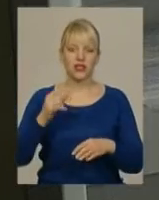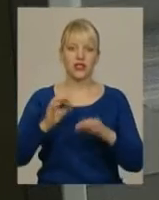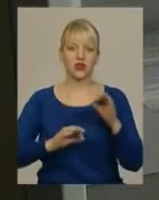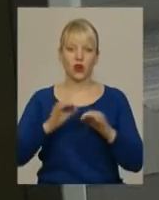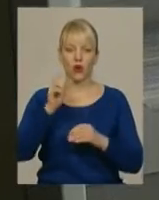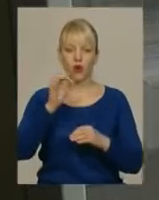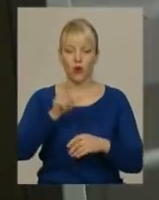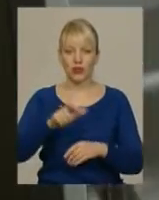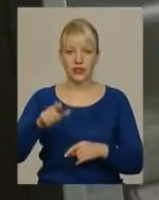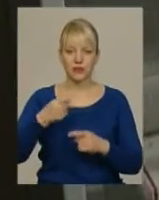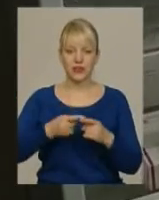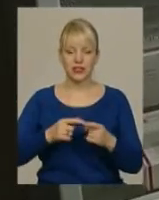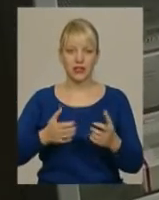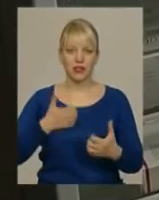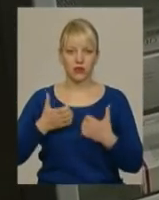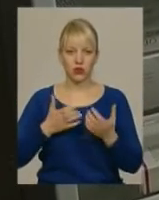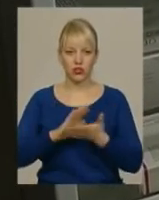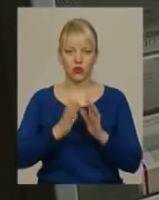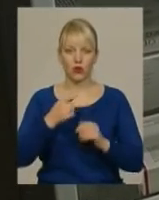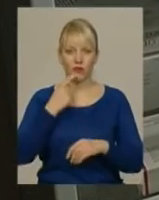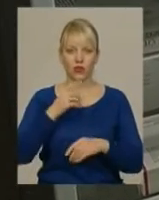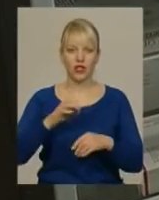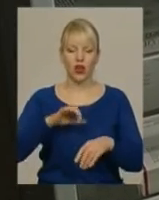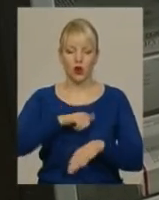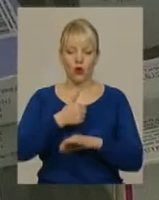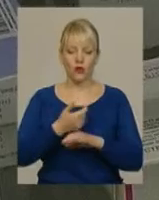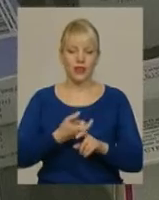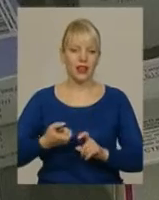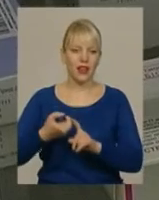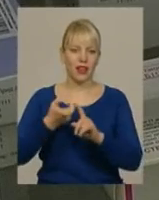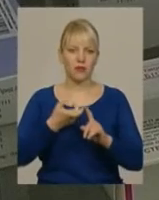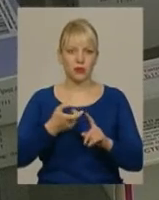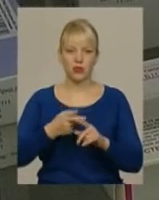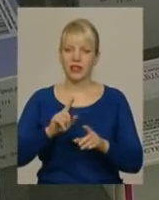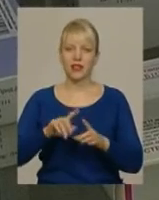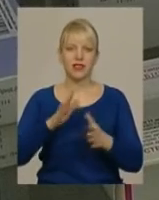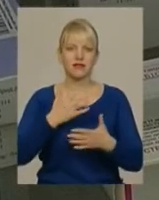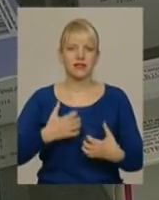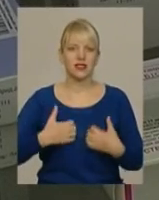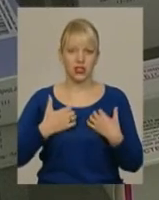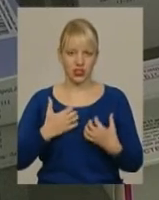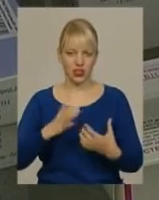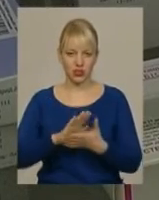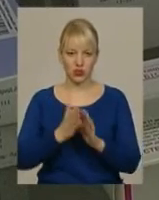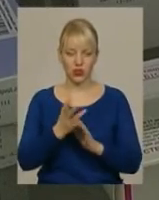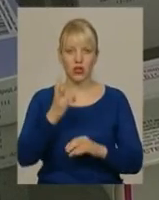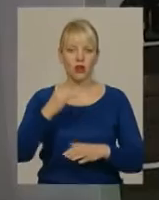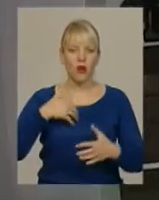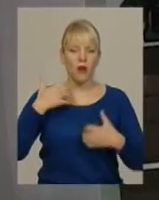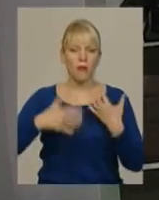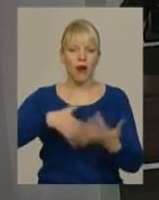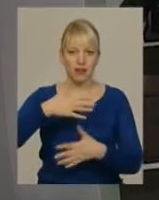ситуація, каже головний епідеміолог Олександр Мирний. Але не настільки критична, аби панікувати. Проте, саме паніка, за словами